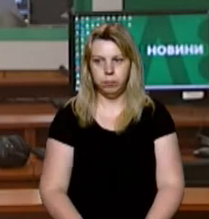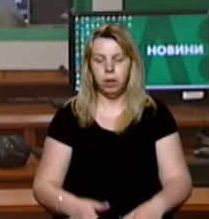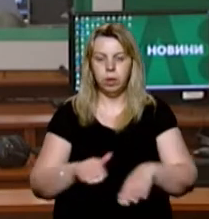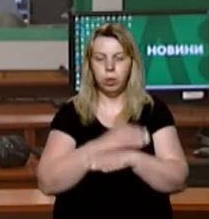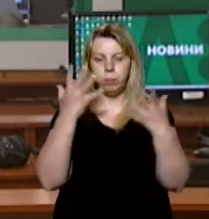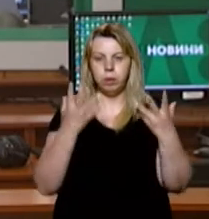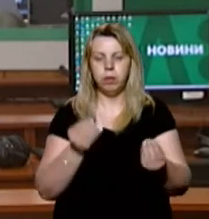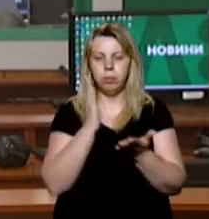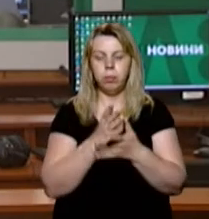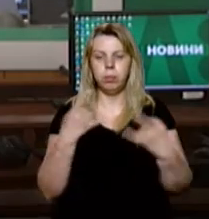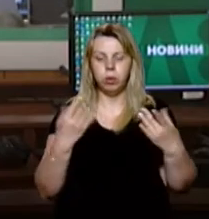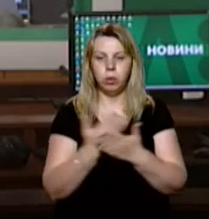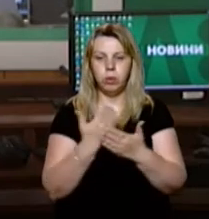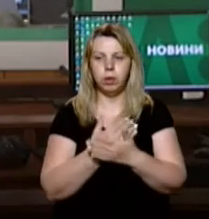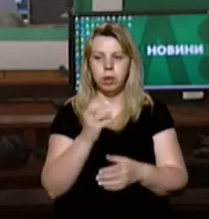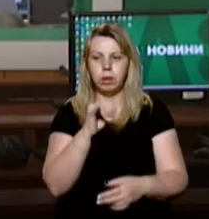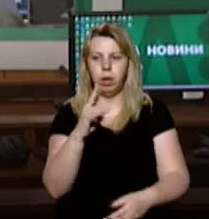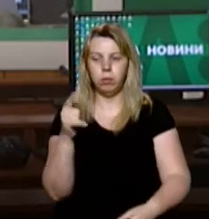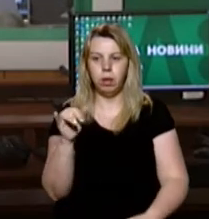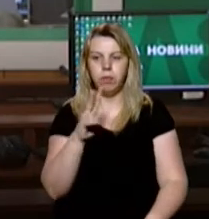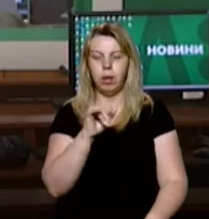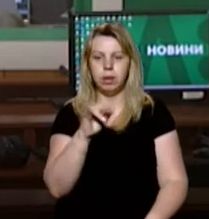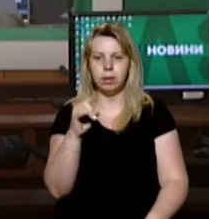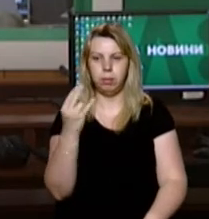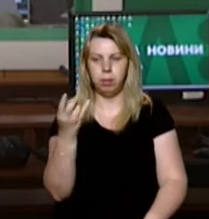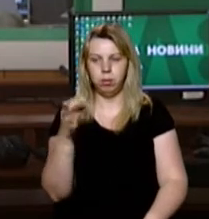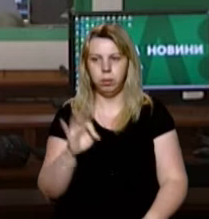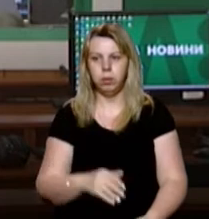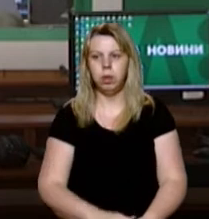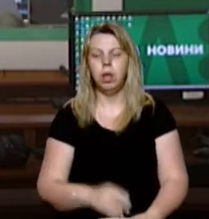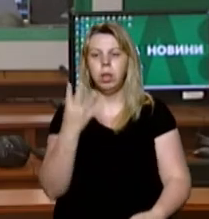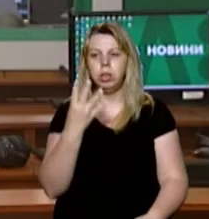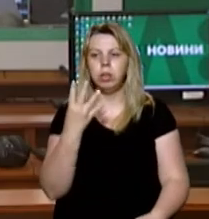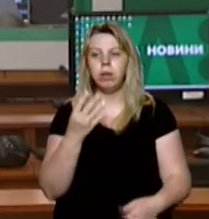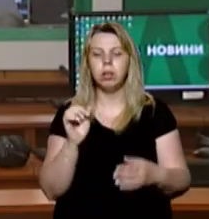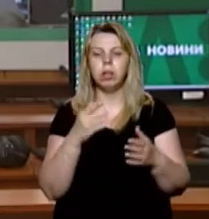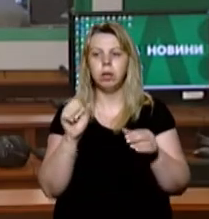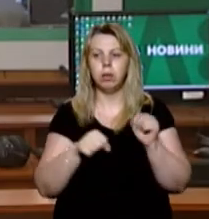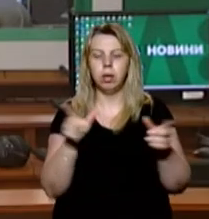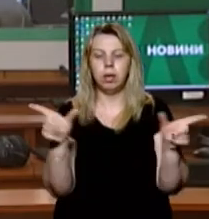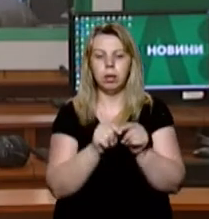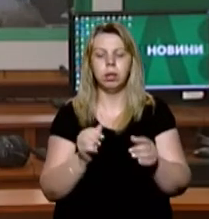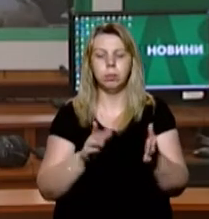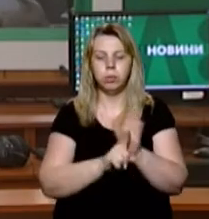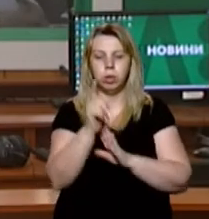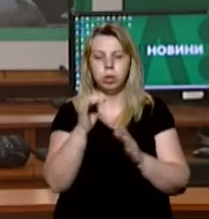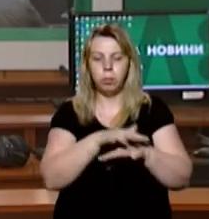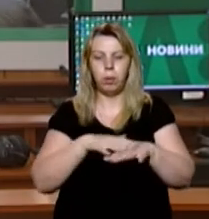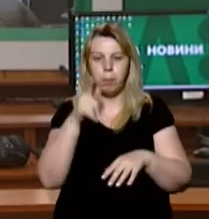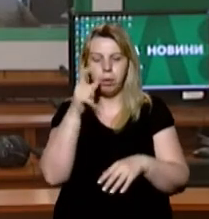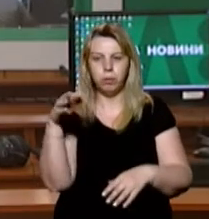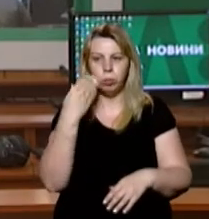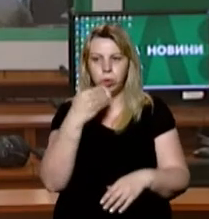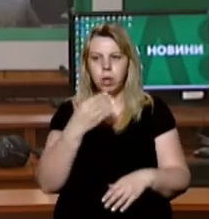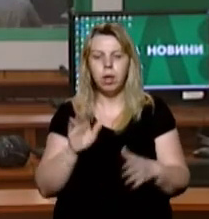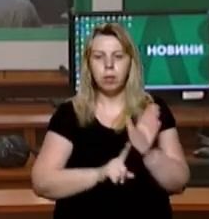Добрий день, в прямому ефірі новини в студії Наталія Гузєєва та Лариса Цибеленко. Четвертий мотопробіг єдності стартував сьогодні з площі Петефі в